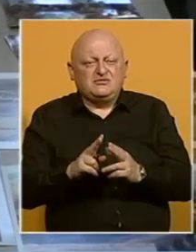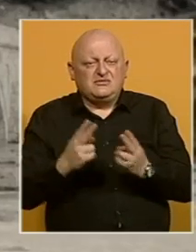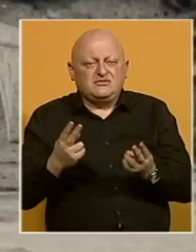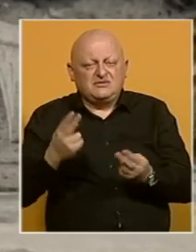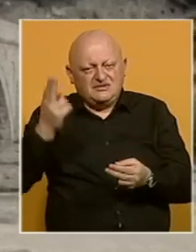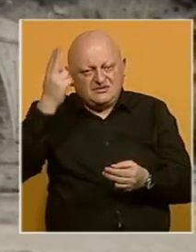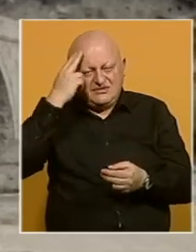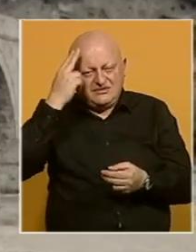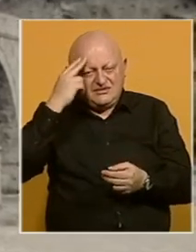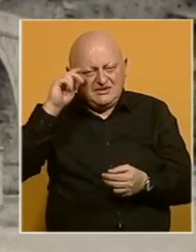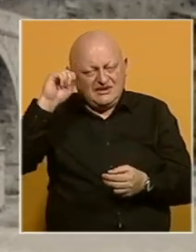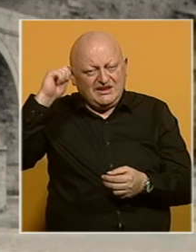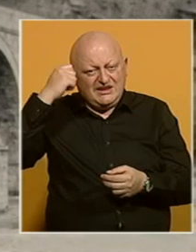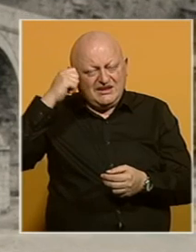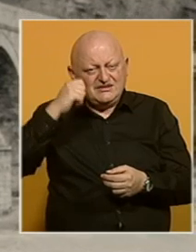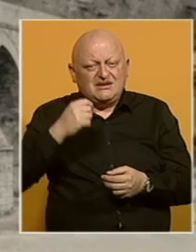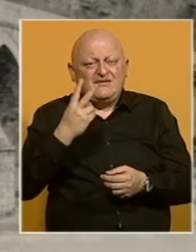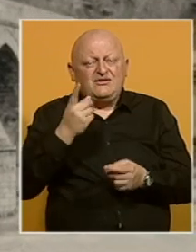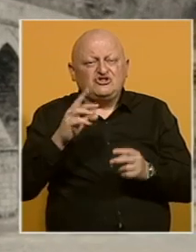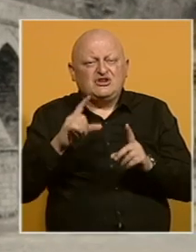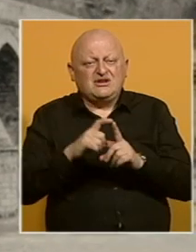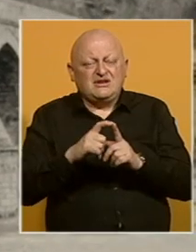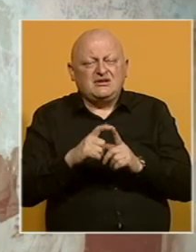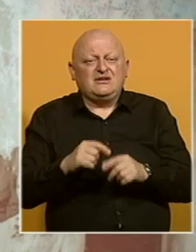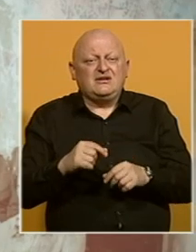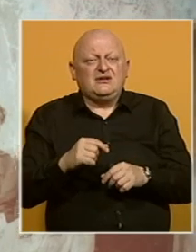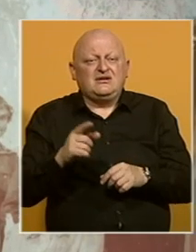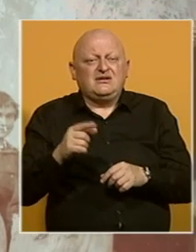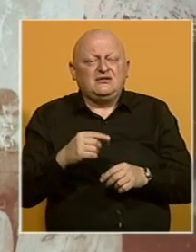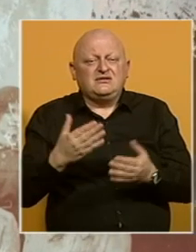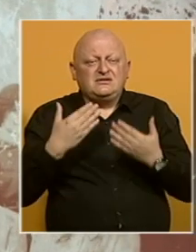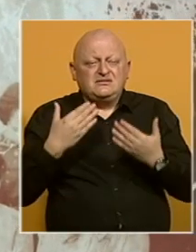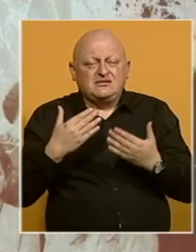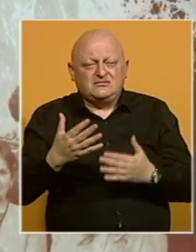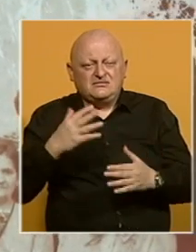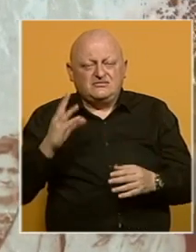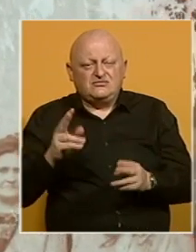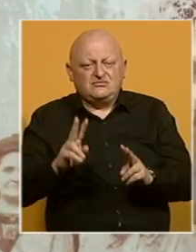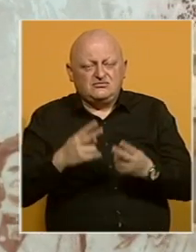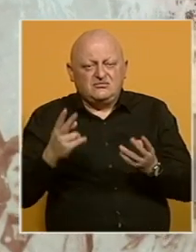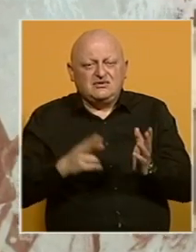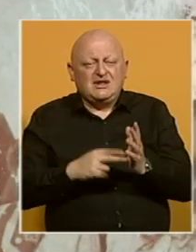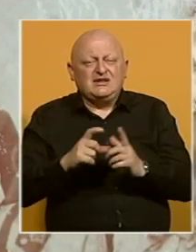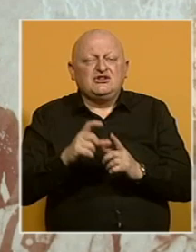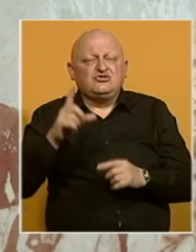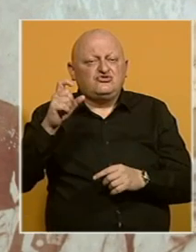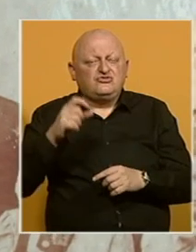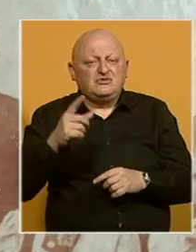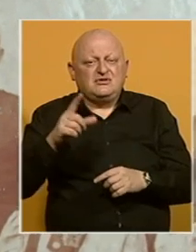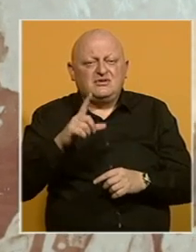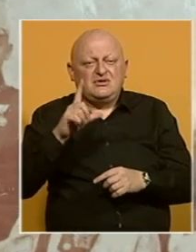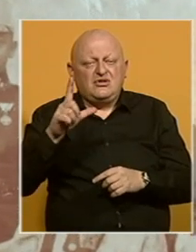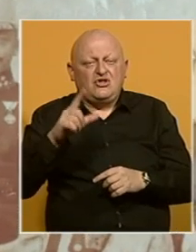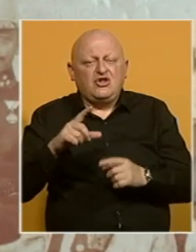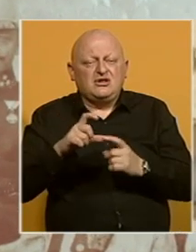Najpoznatija jevrejka, višegradska, svakako je, zahvaljujući prije svega romanu na Dreni Ćuprija, je Loti